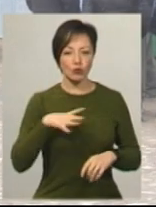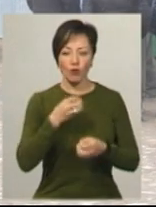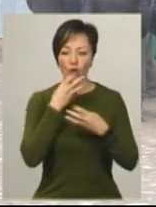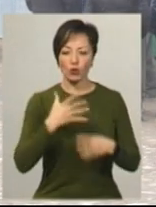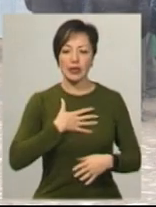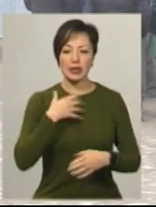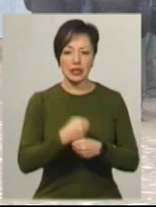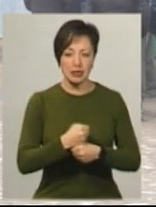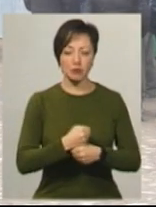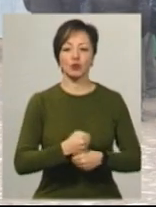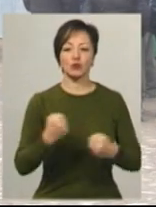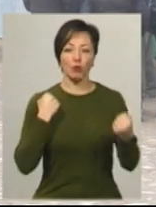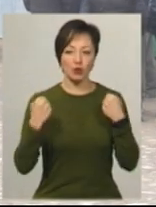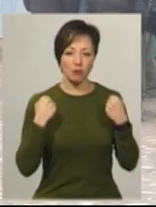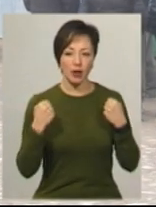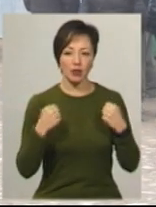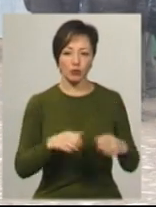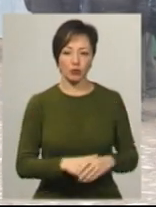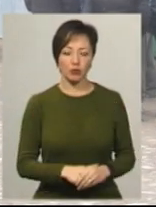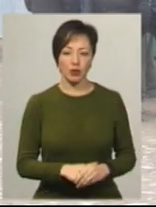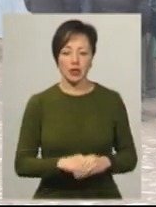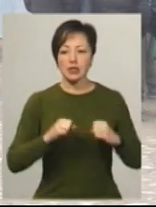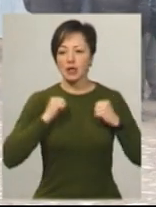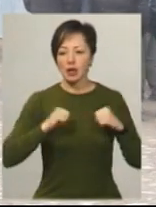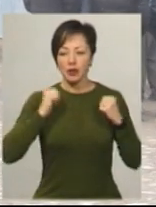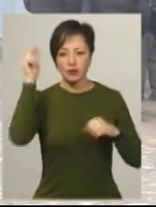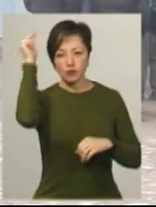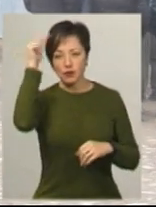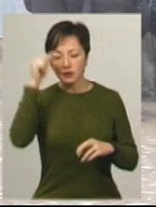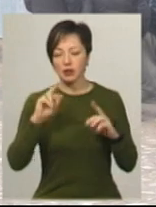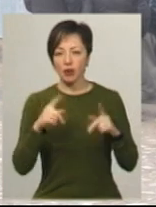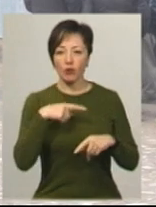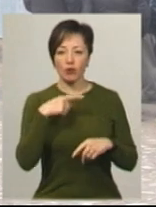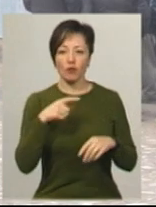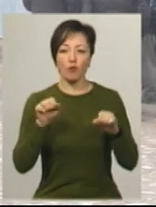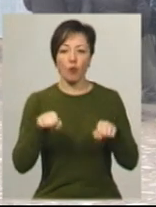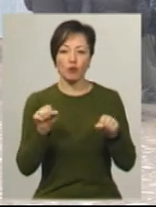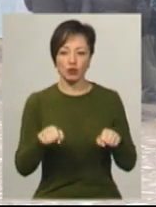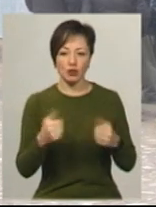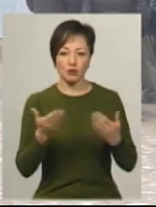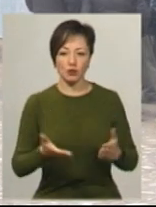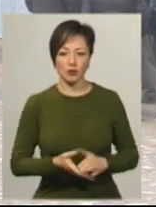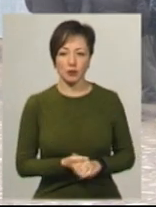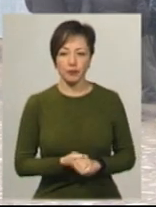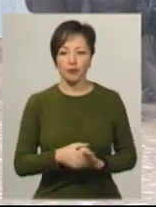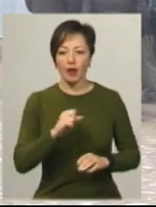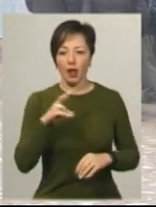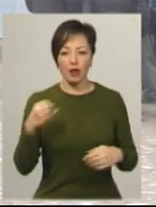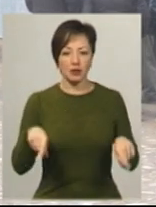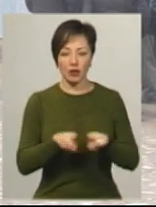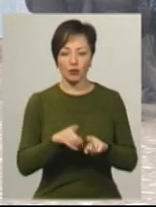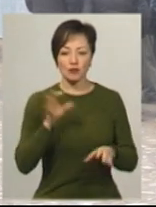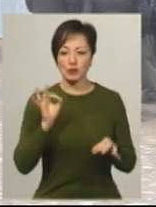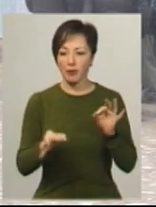дисциплінованим, спортсменом, старався в червстві, як говорив, в міру своїх можливостей. Але був такий